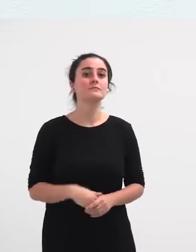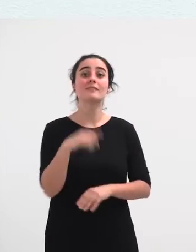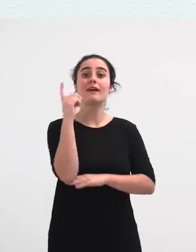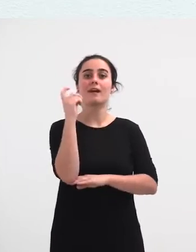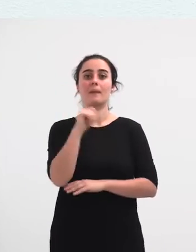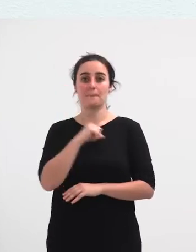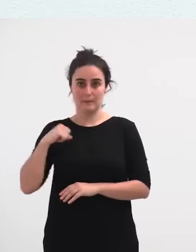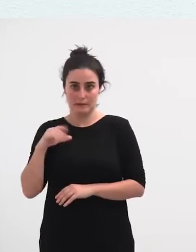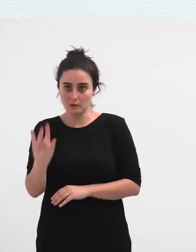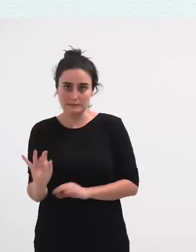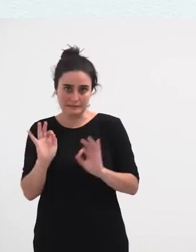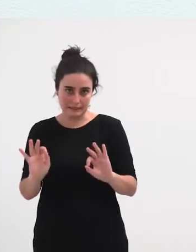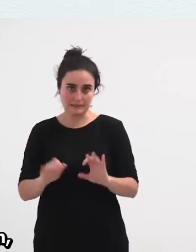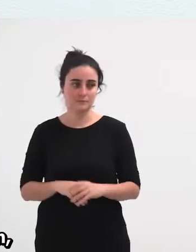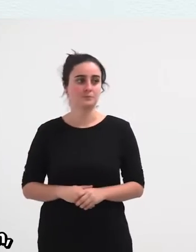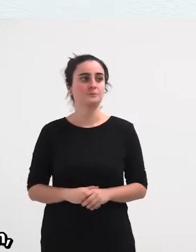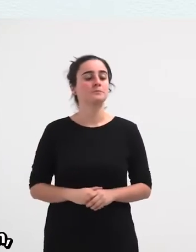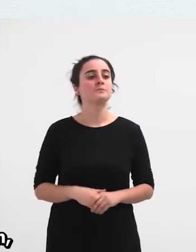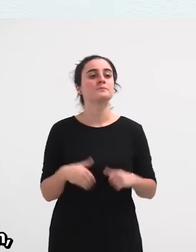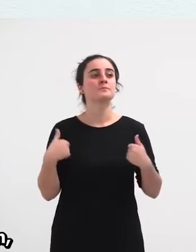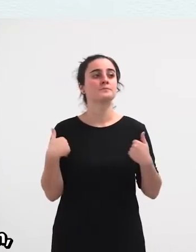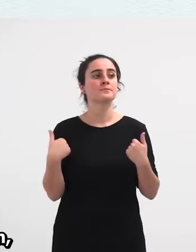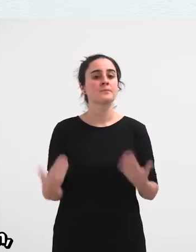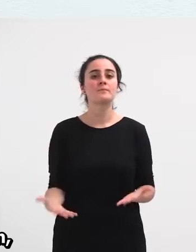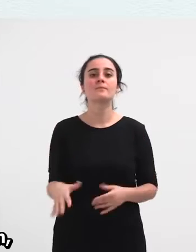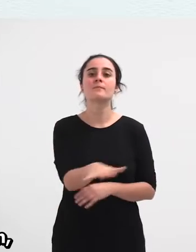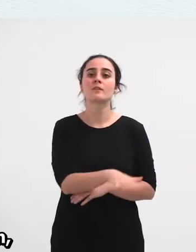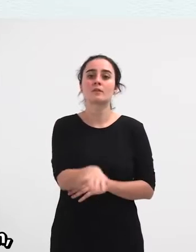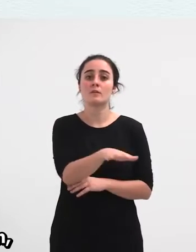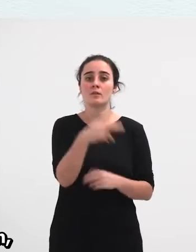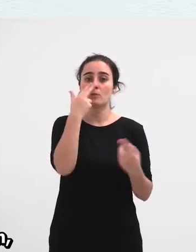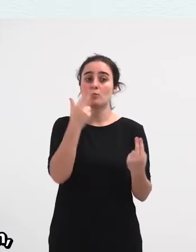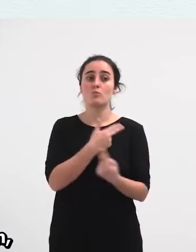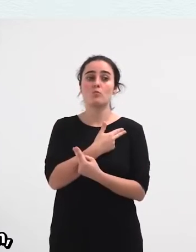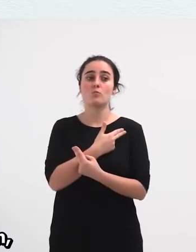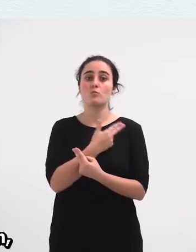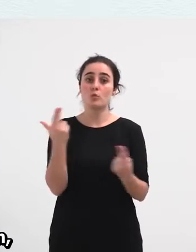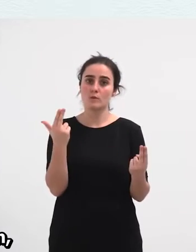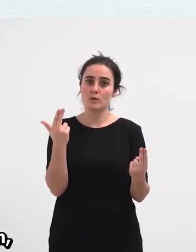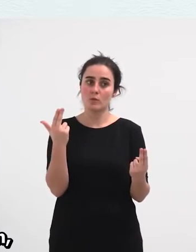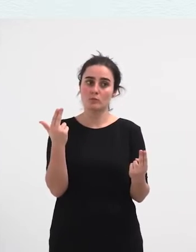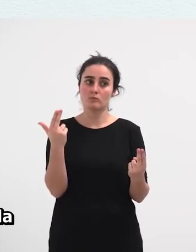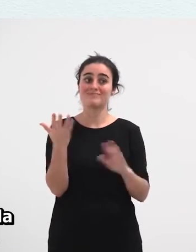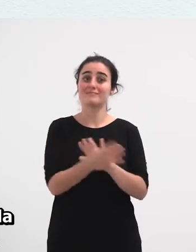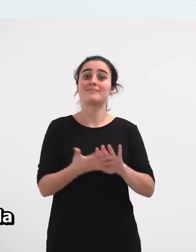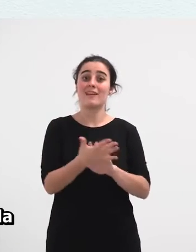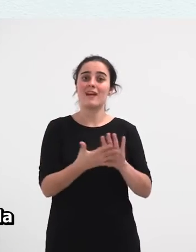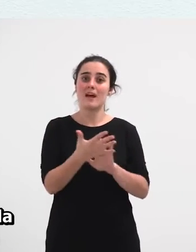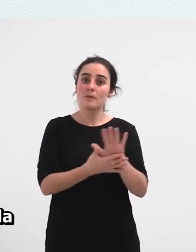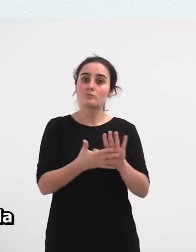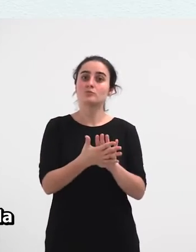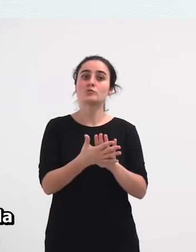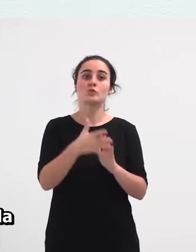privatizatuta hori bai. Orduan, eremu publikoaz ari garen ean emakumen